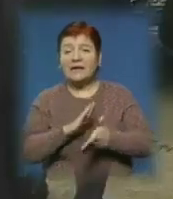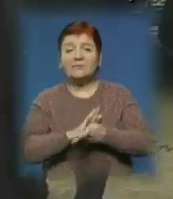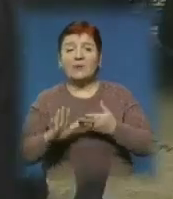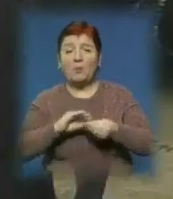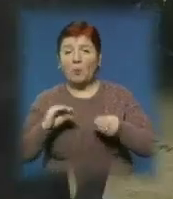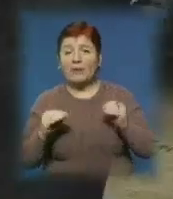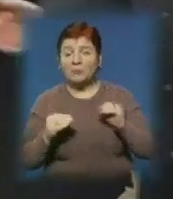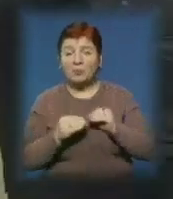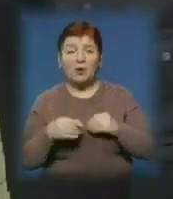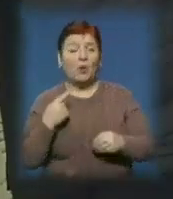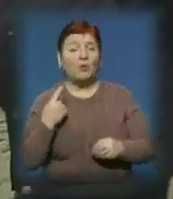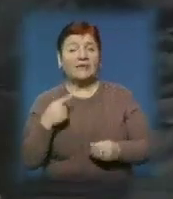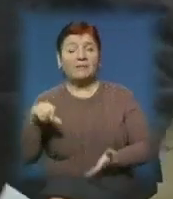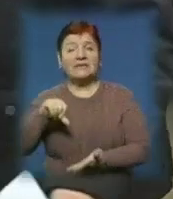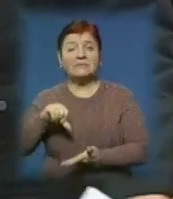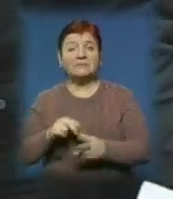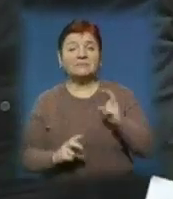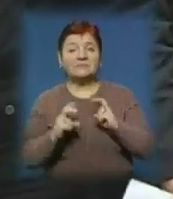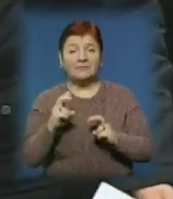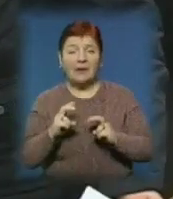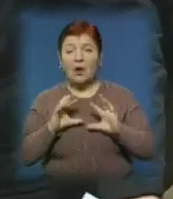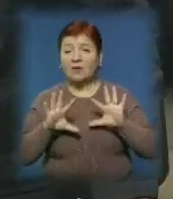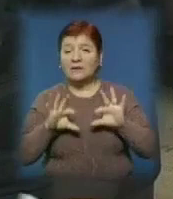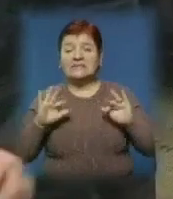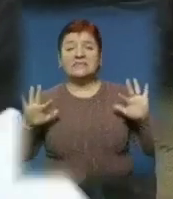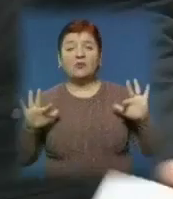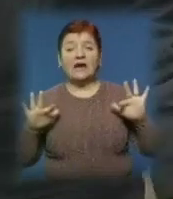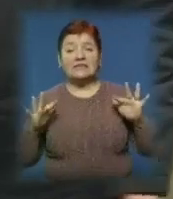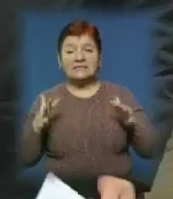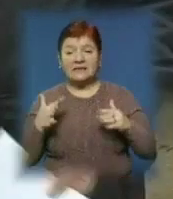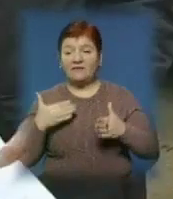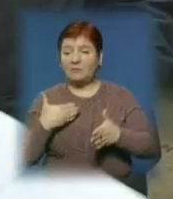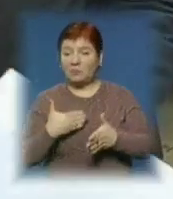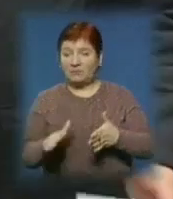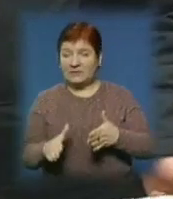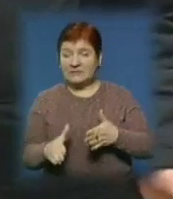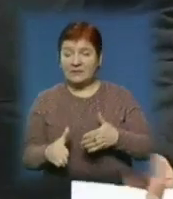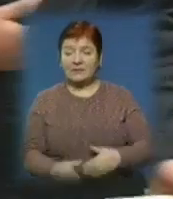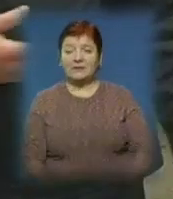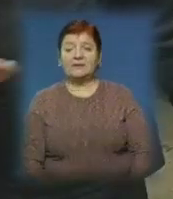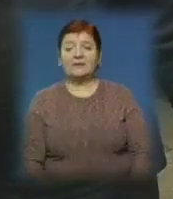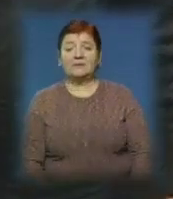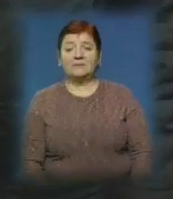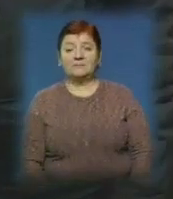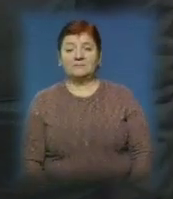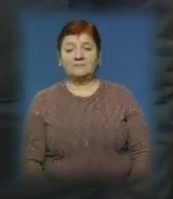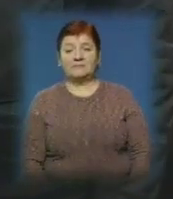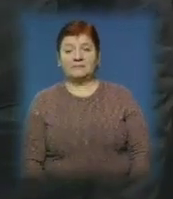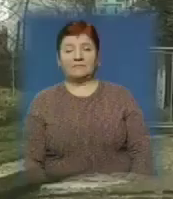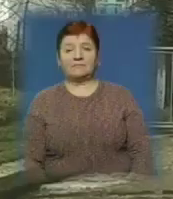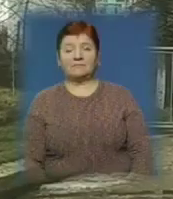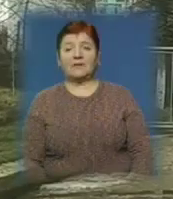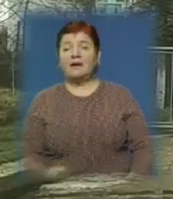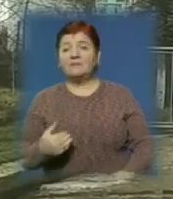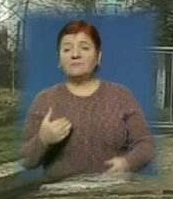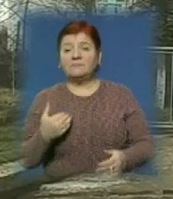проблему. Однак представники підприємства коментувати ситуацію на відріз відмовилися. Заберіть кам'я, я виключу охорони.